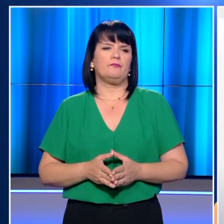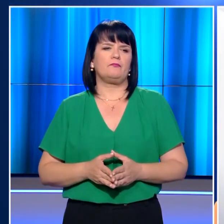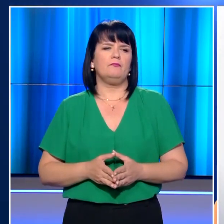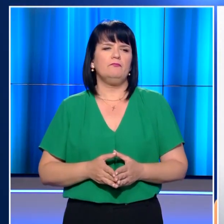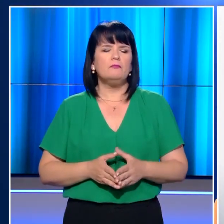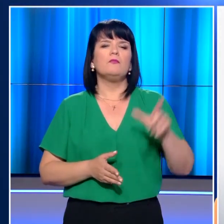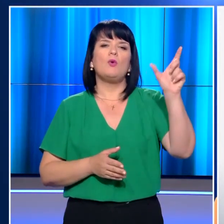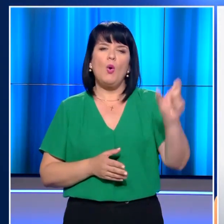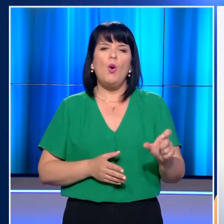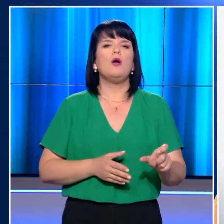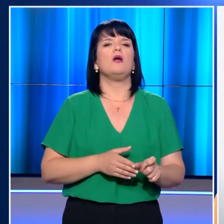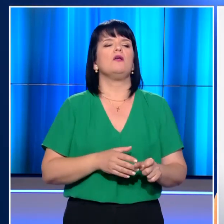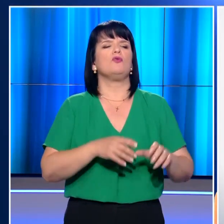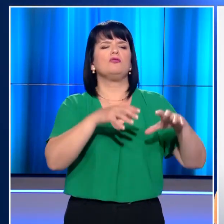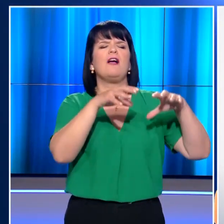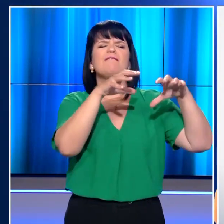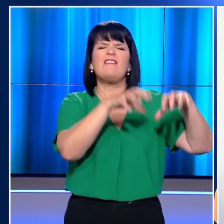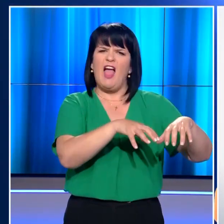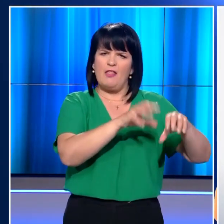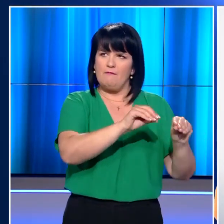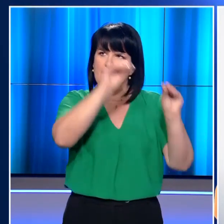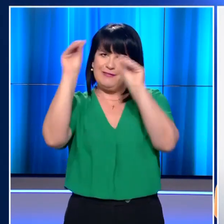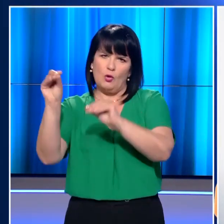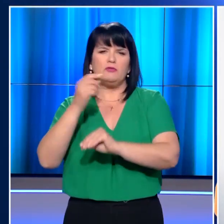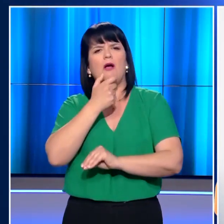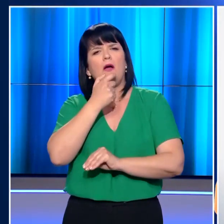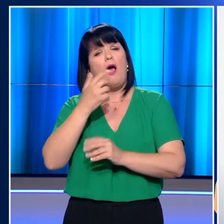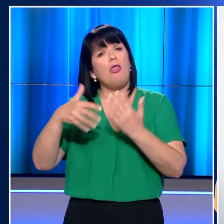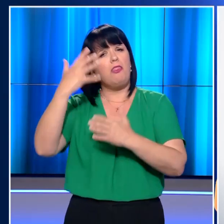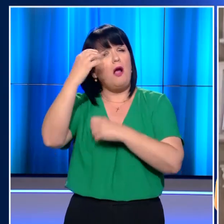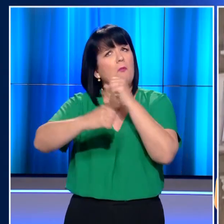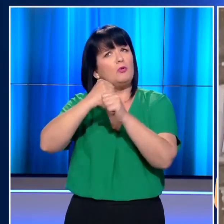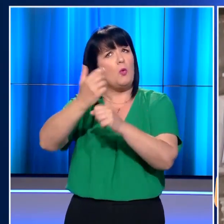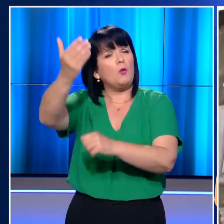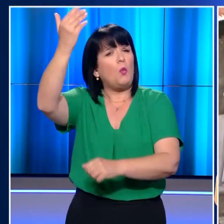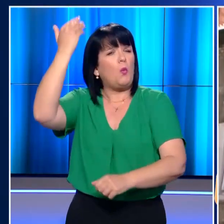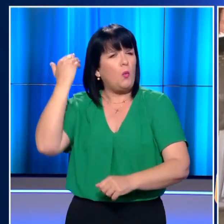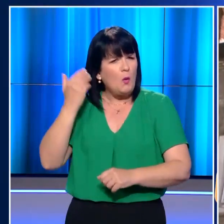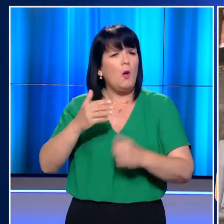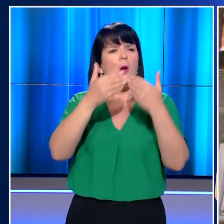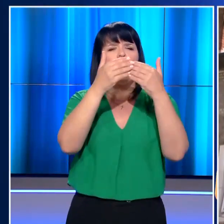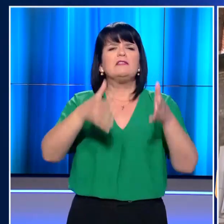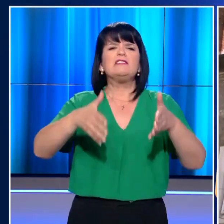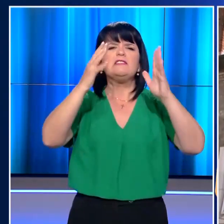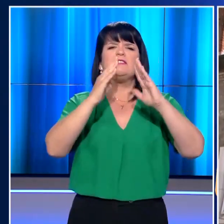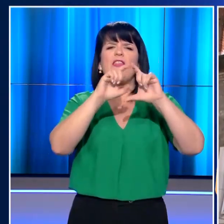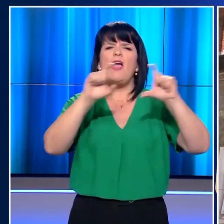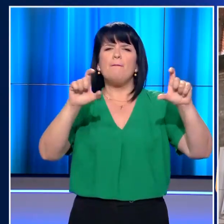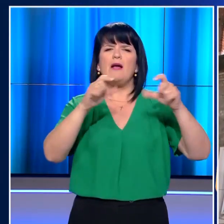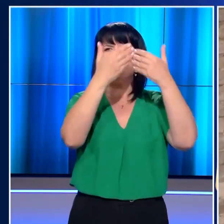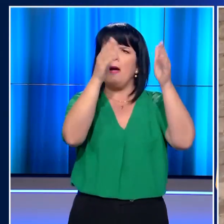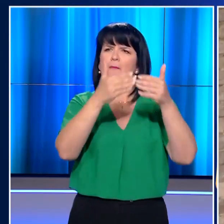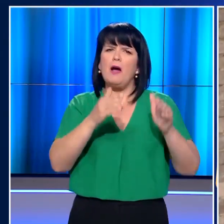Ο Μπένετ μετακόμισε στη Μεγάλη Βρετανία από τη Φιλαδέλφια πριν από 15 χρόνια. Τα παράθυρα στο διαμέρισμά του στο ρέντινγκ είναι ακόμα ανοιχτά.